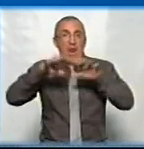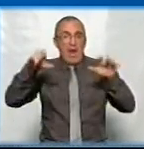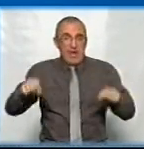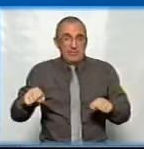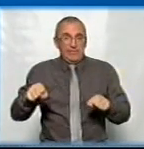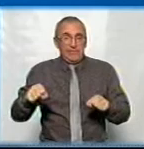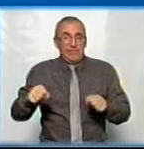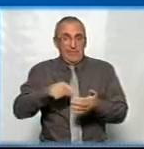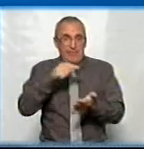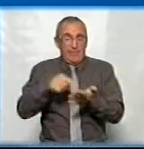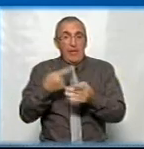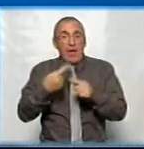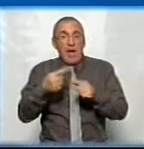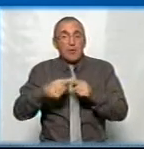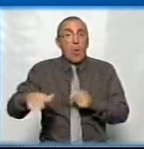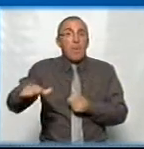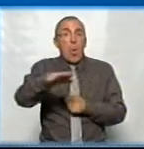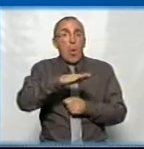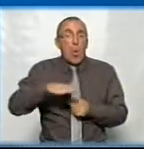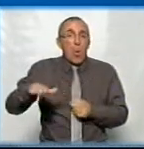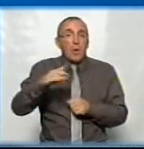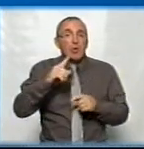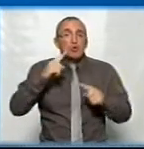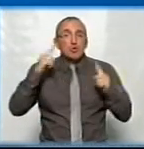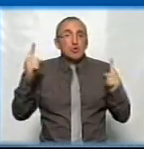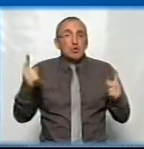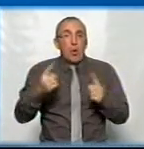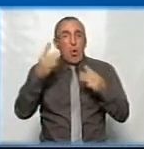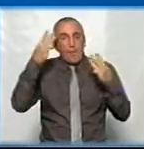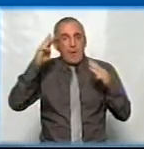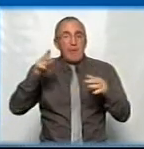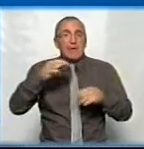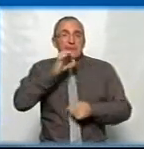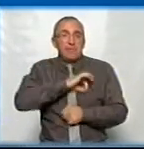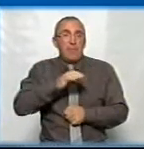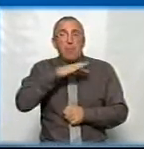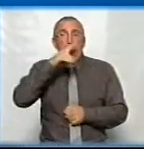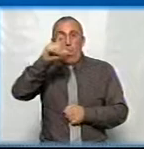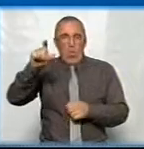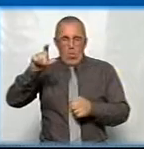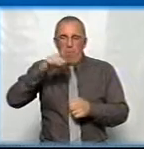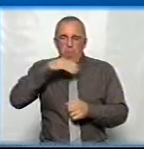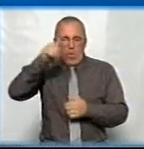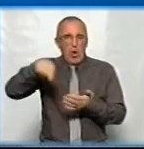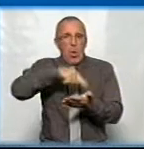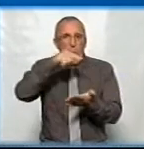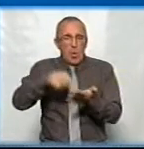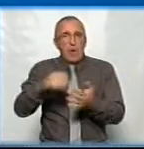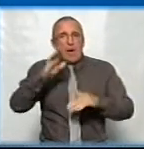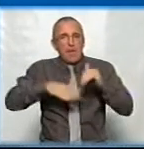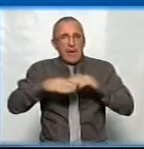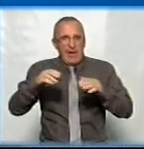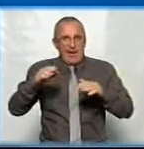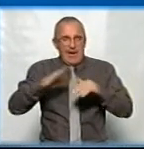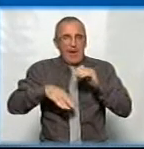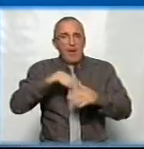тому числе к решению цей площади і современним її використовуванням. Т.е. во многих городах практикується використання